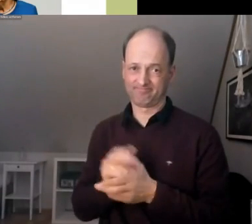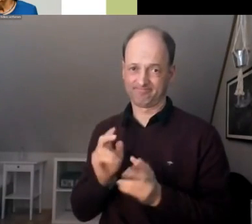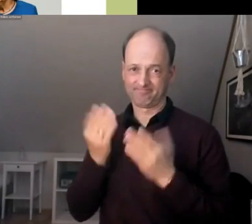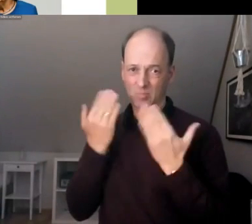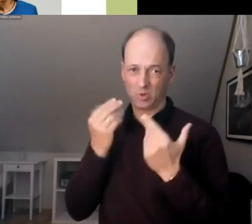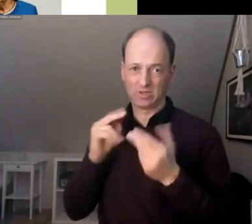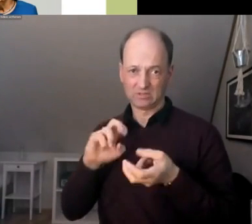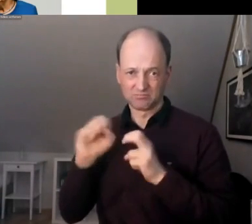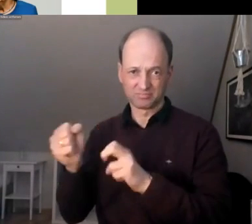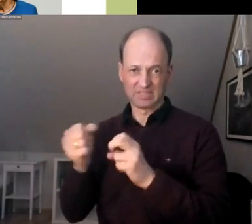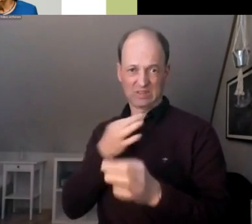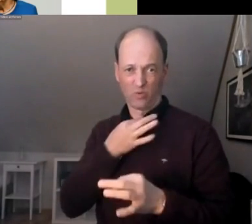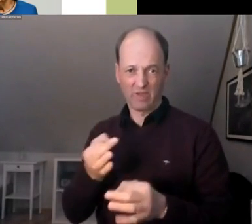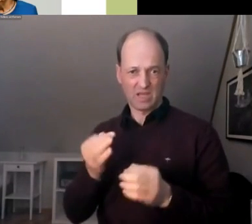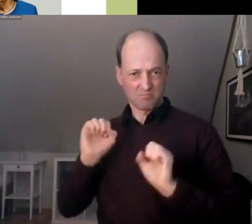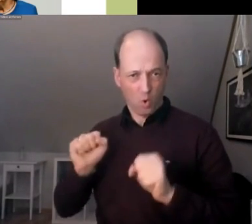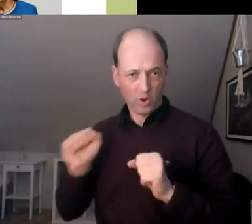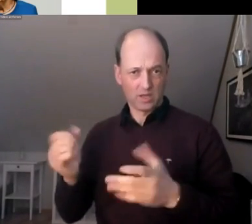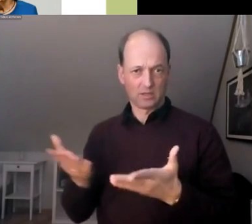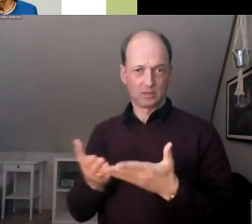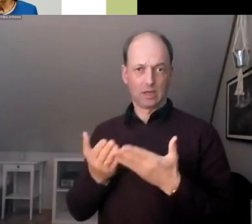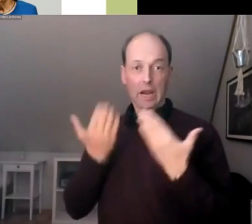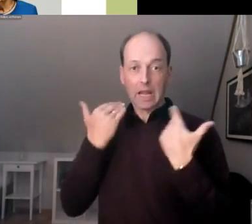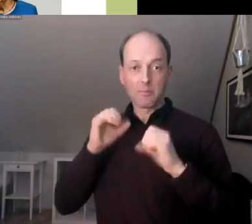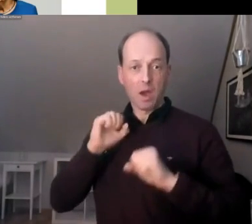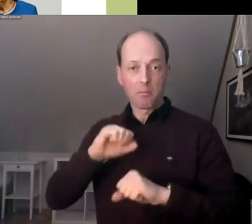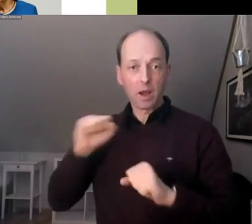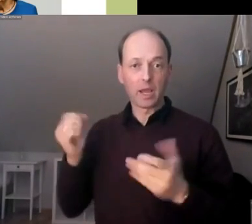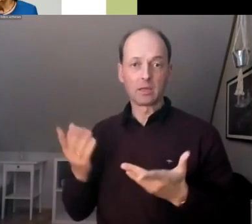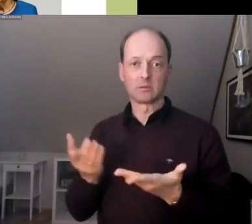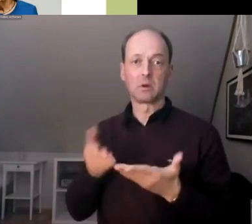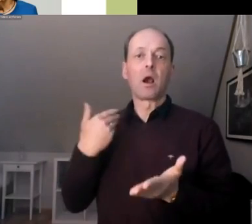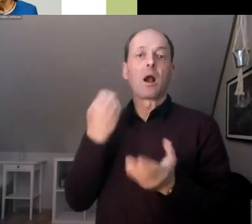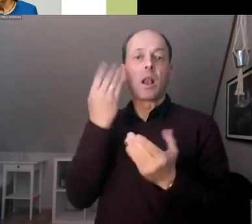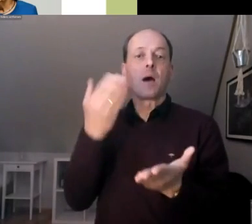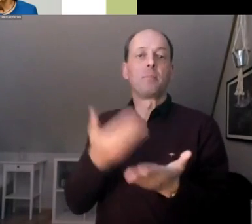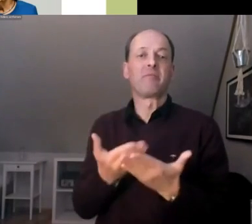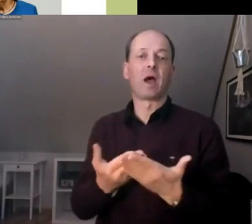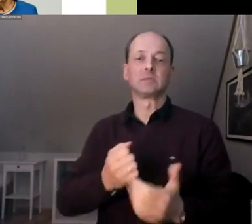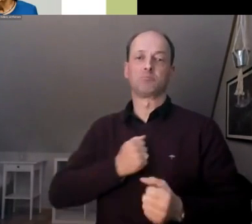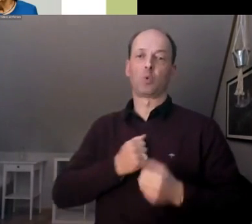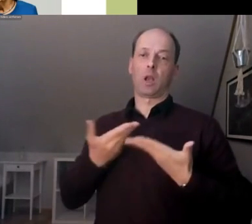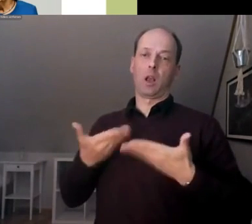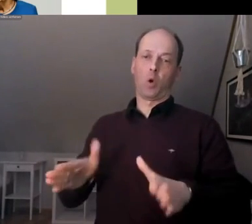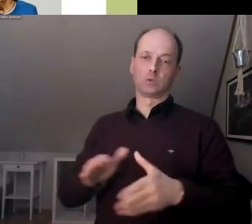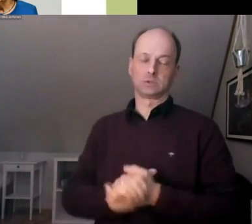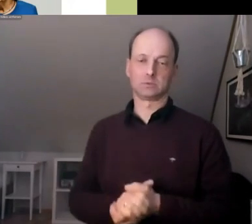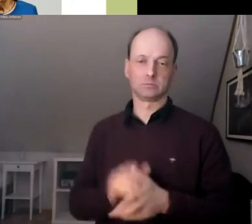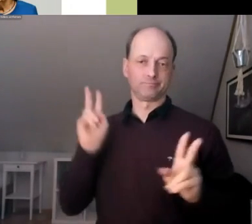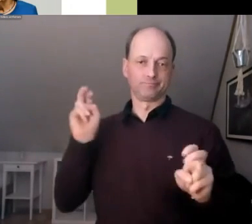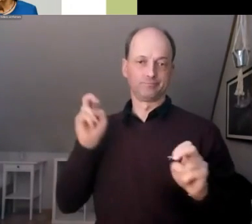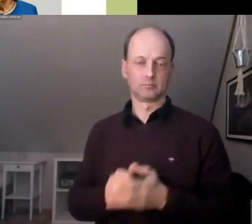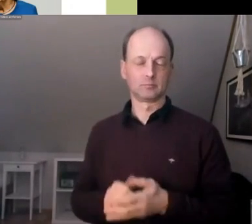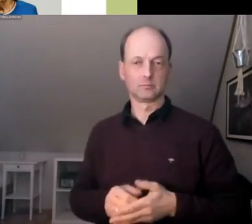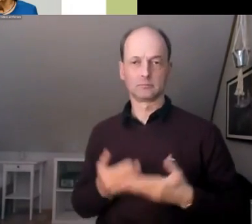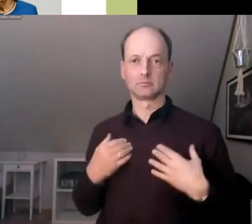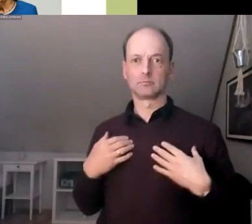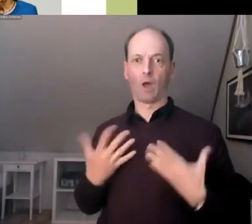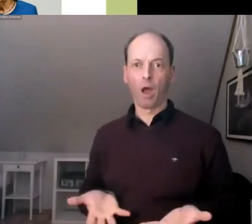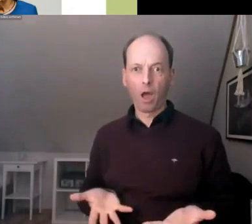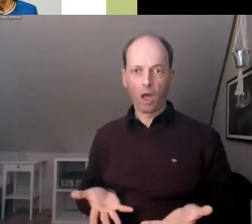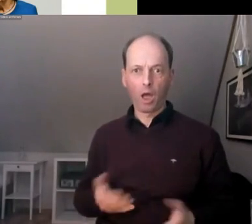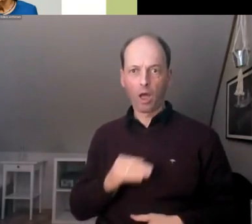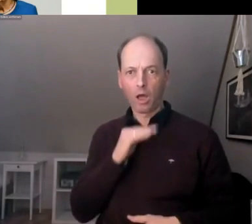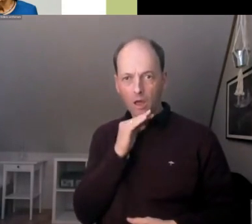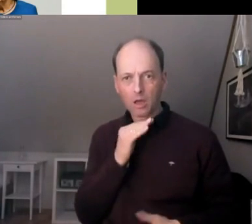Die Klimabewegung ist frustriert und fassungslos. Wie kann das sein? Wir sind die größte und